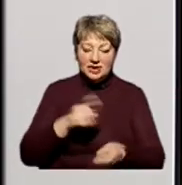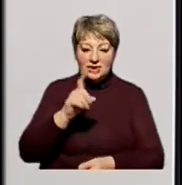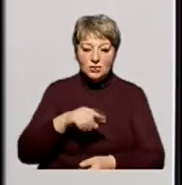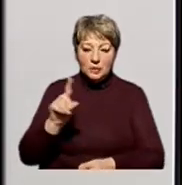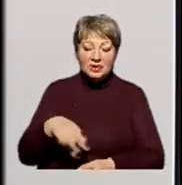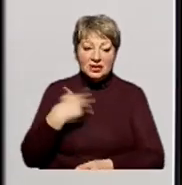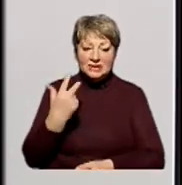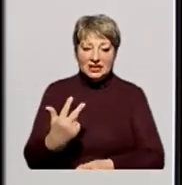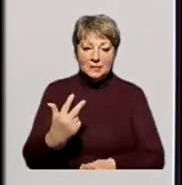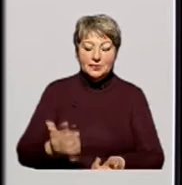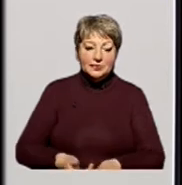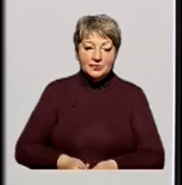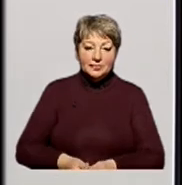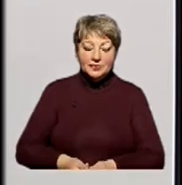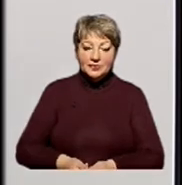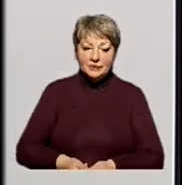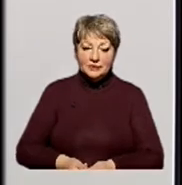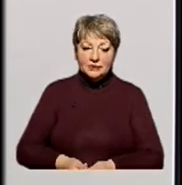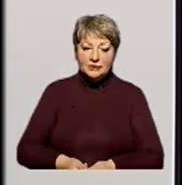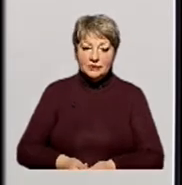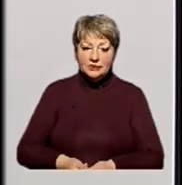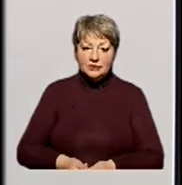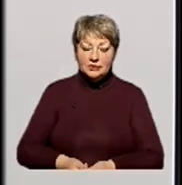Номер 3. Прошу, запитання на екран.